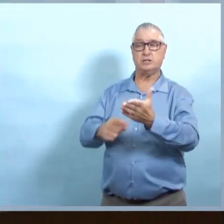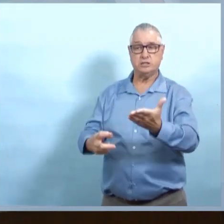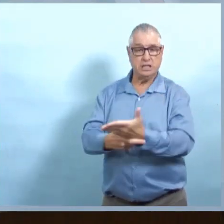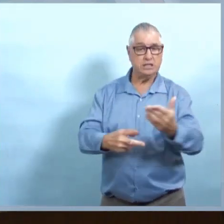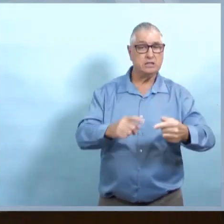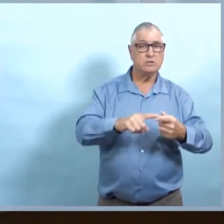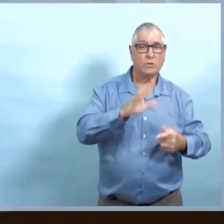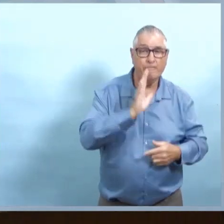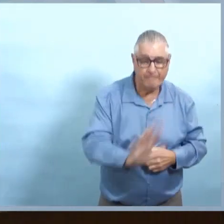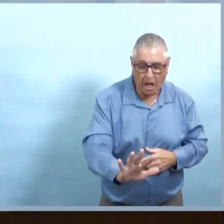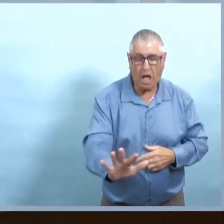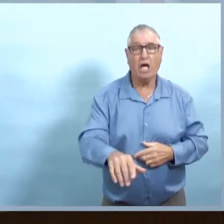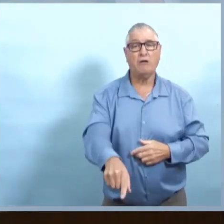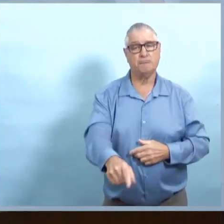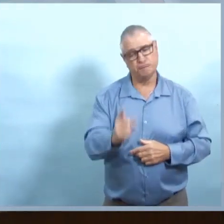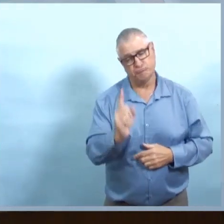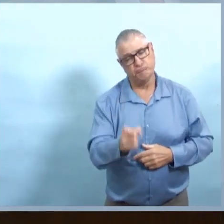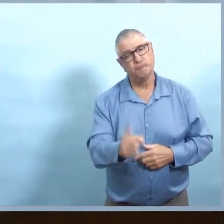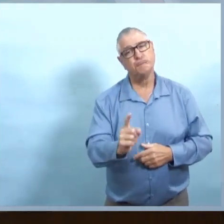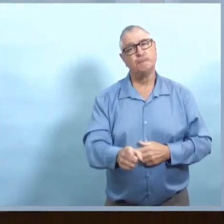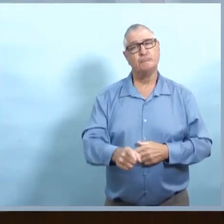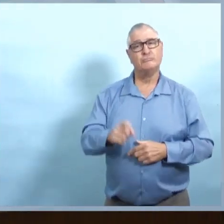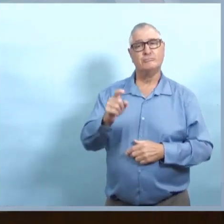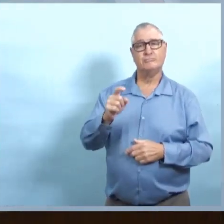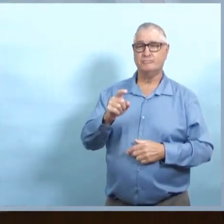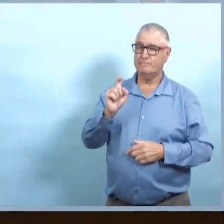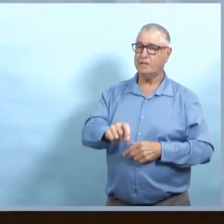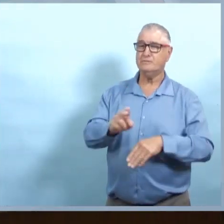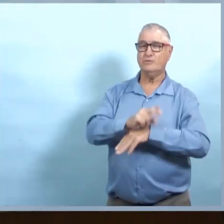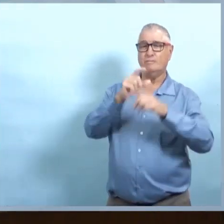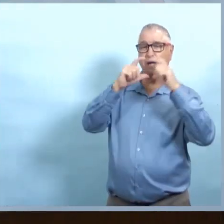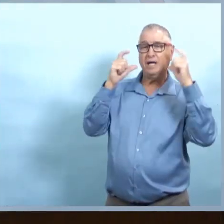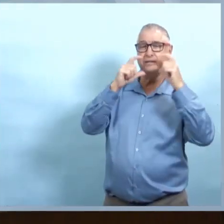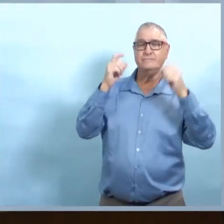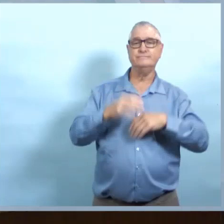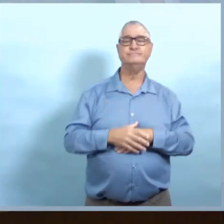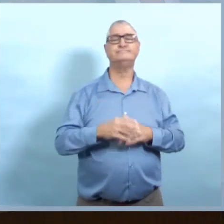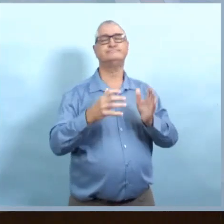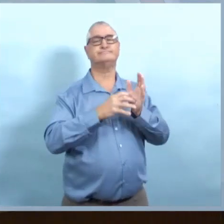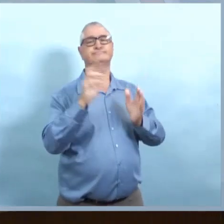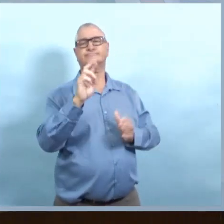c'est la quatrième année et plus parce que nous nous inquiétons de la possibilité de garder le masque.